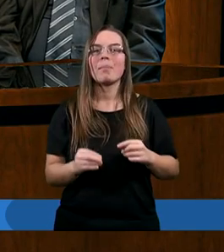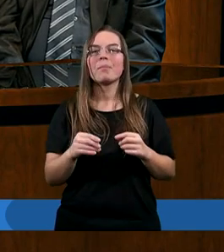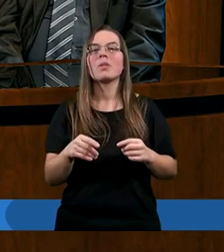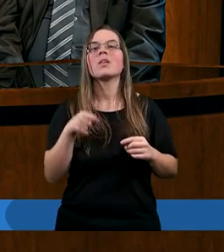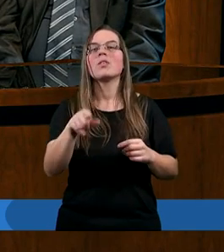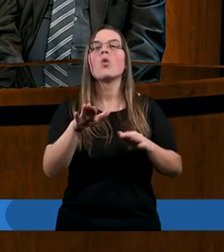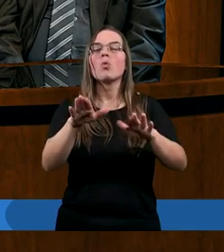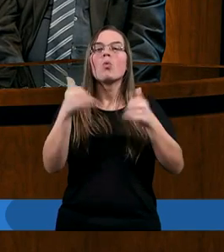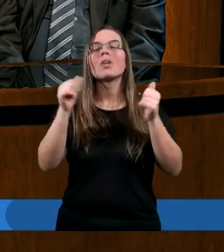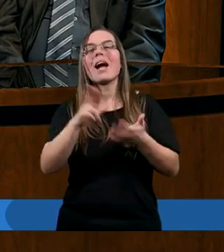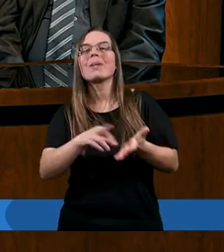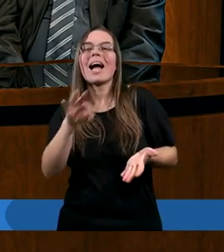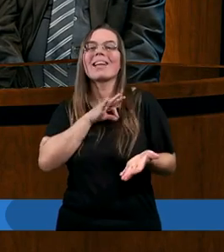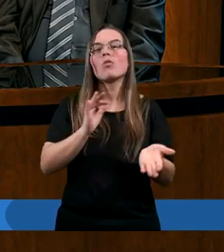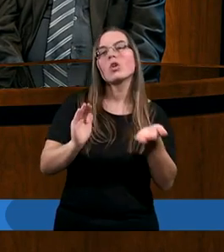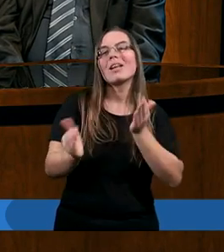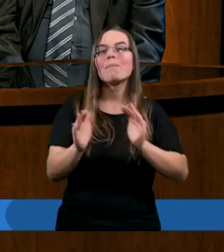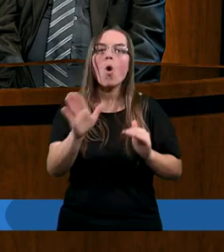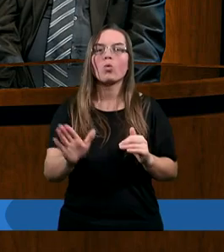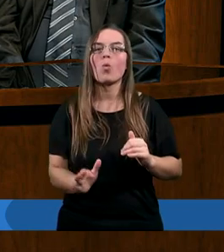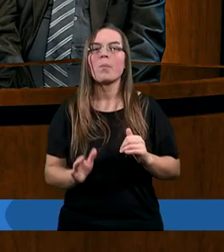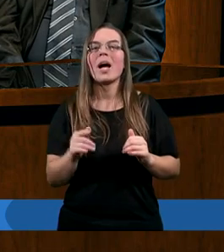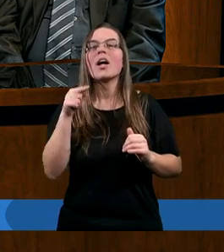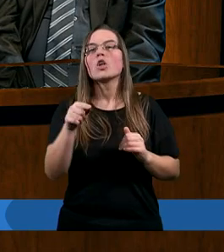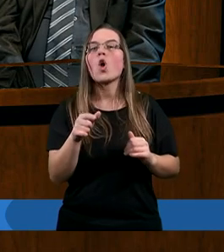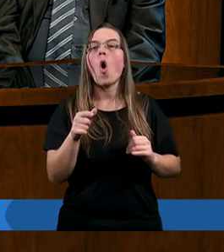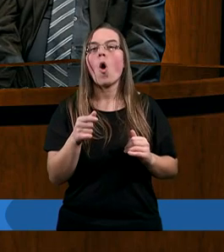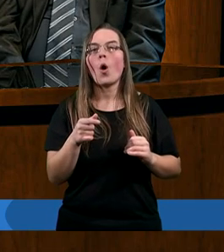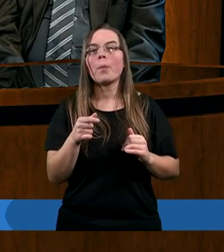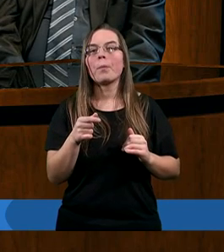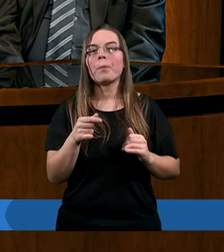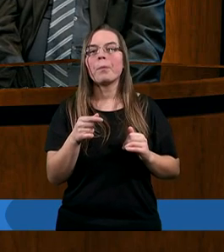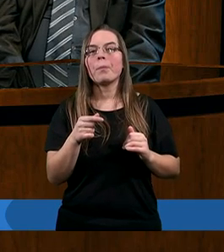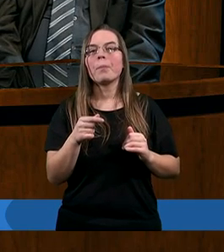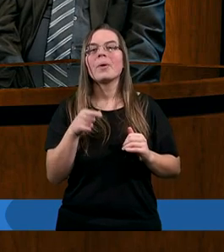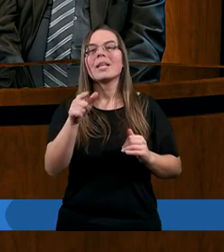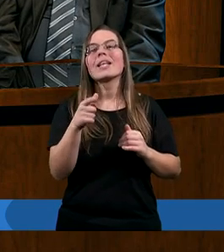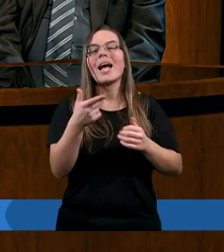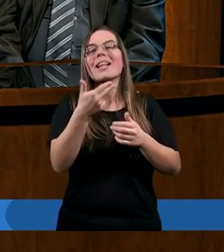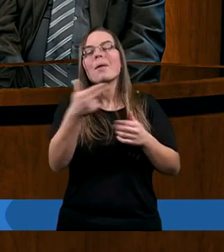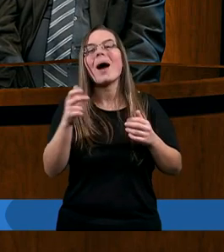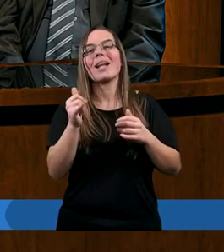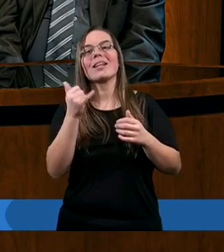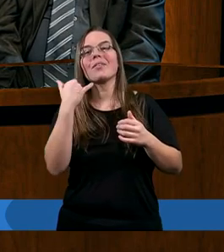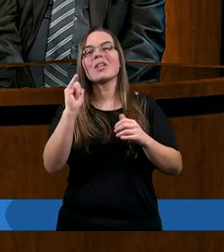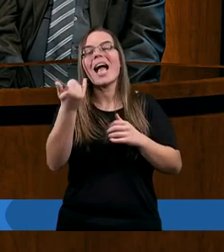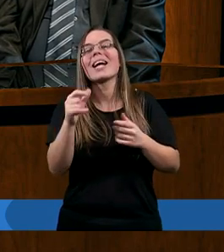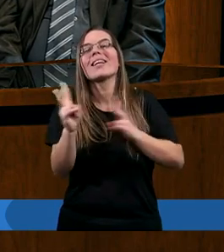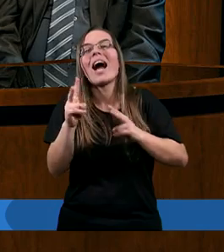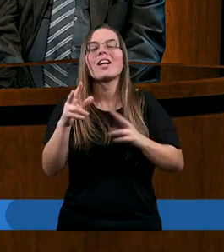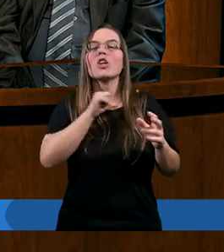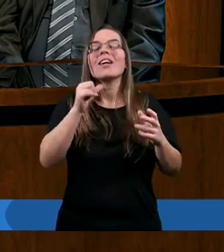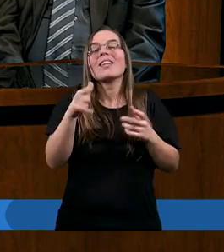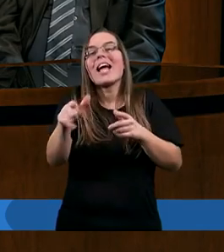To, że każdy na swój sposób chce wytłumaczyć to, w jakiej sytuacji się